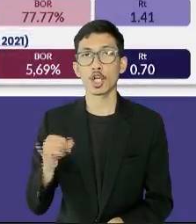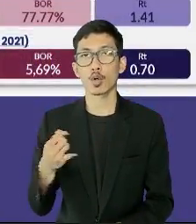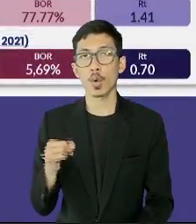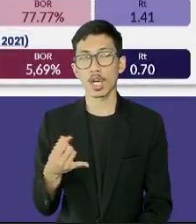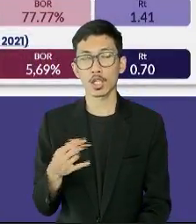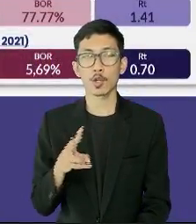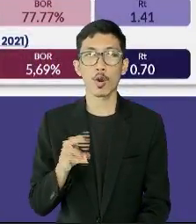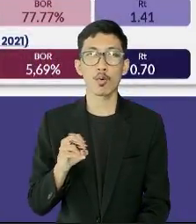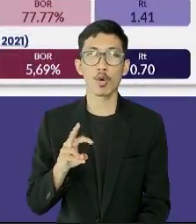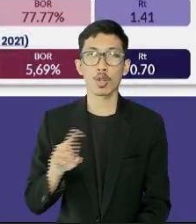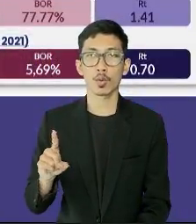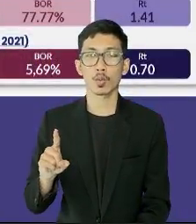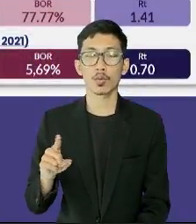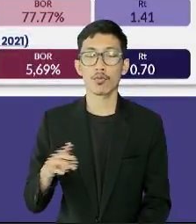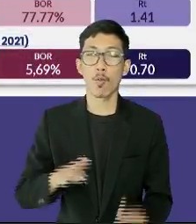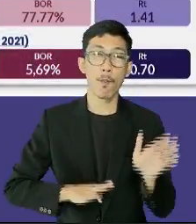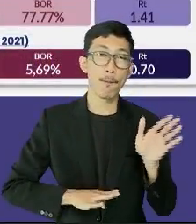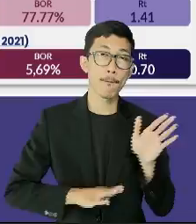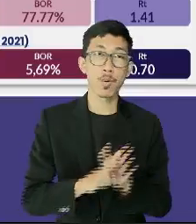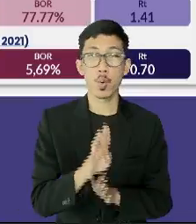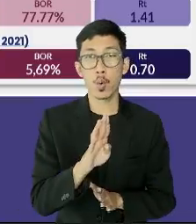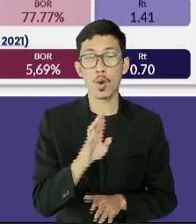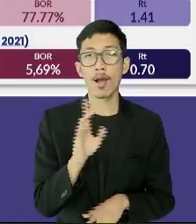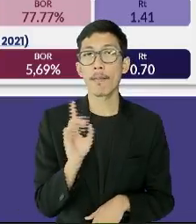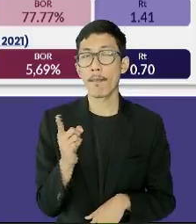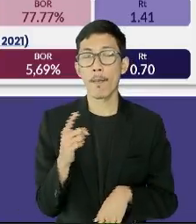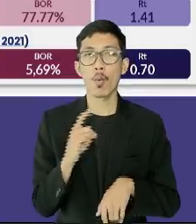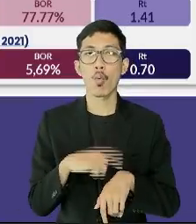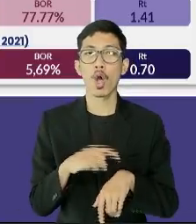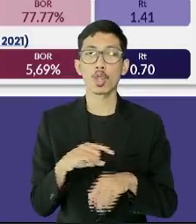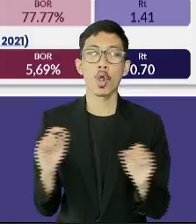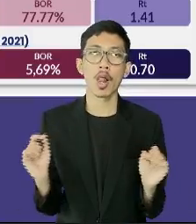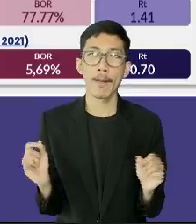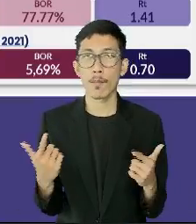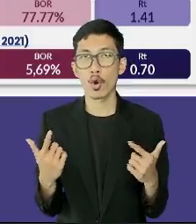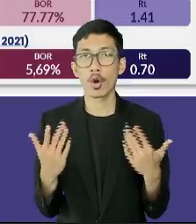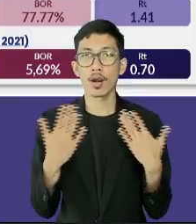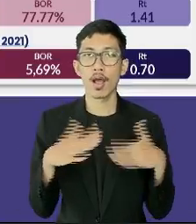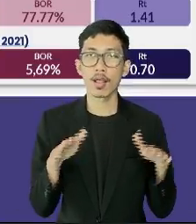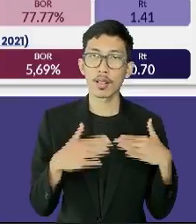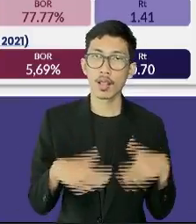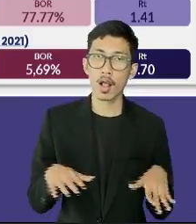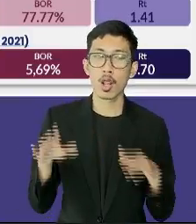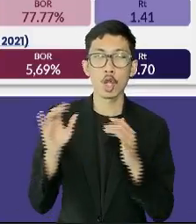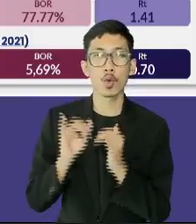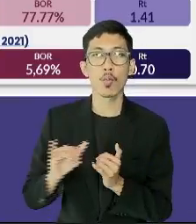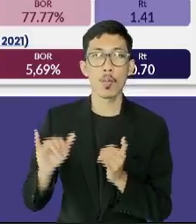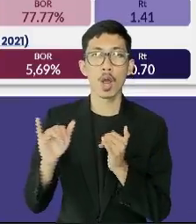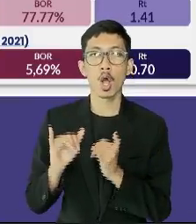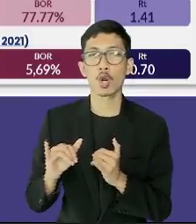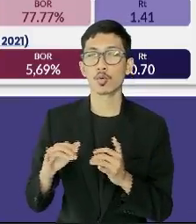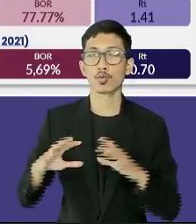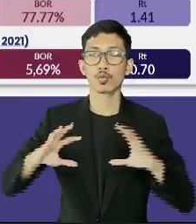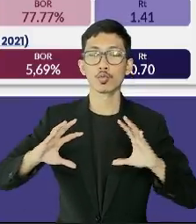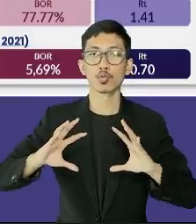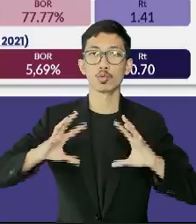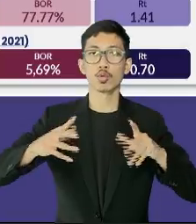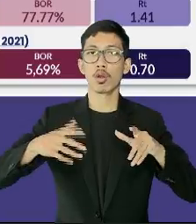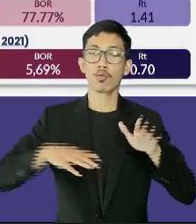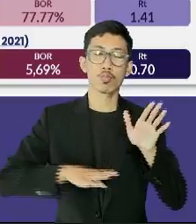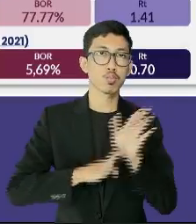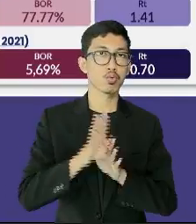Hal ini terjadi karena periode Natal dan Tahun Baru yang terjadi hampir di seluruh dunia, termasuk Indonesia.